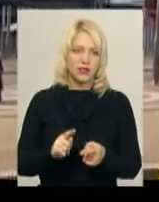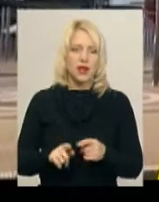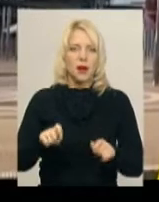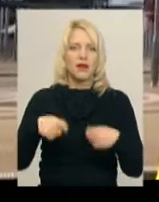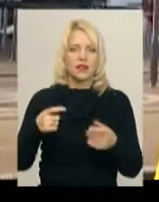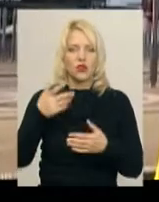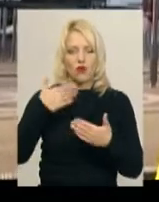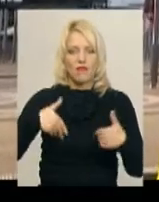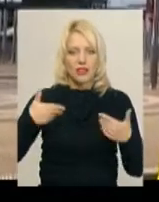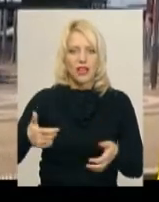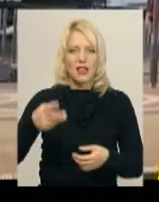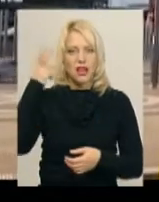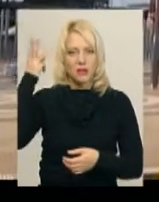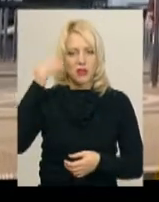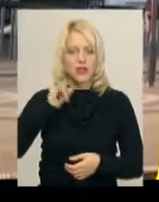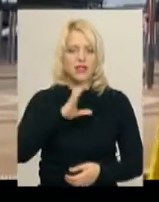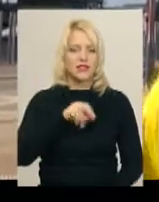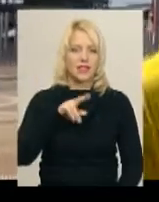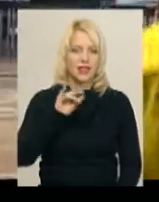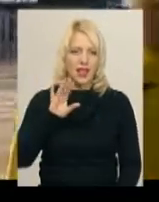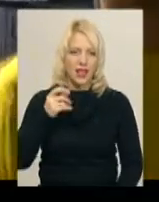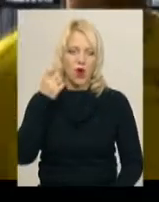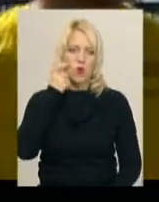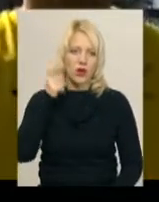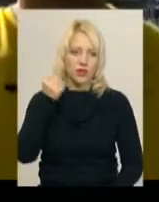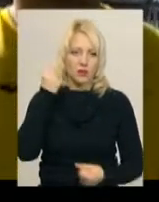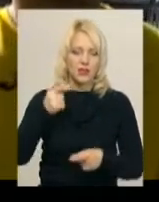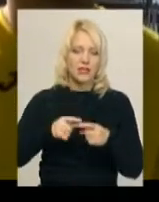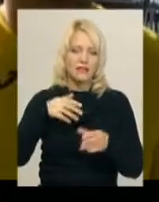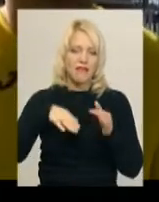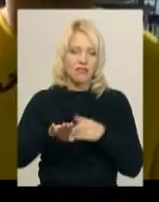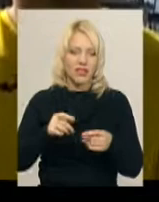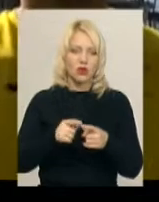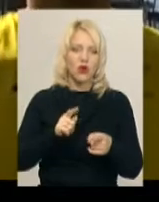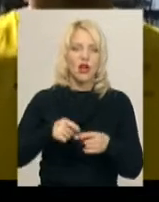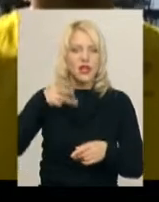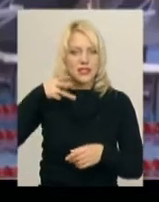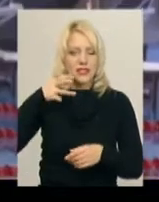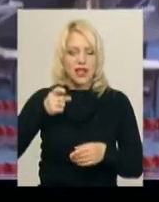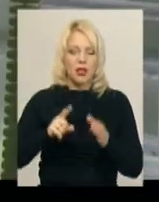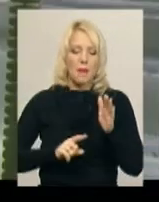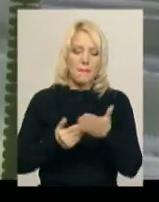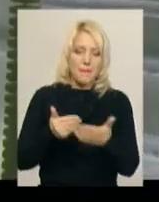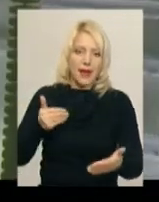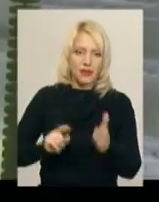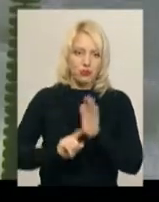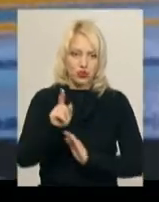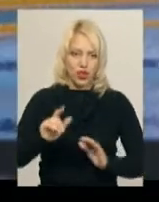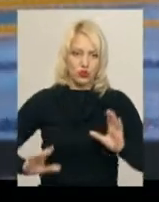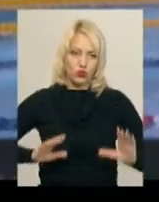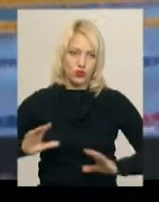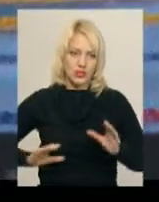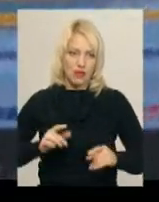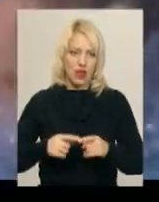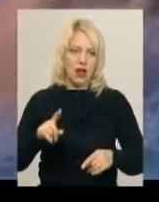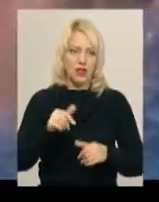Хмельницькому і Сіднею Україна переможе. Це відео знято перед початком змагань за першість на Іграх Нескорених, що цього року проходило